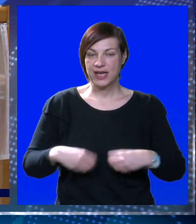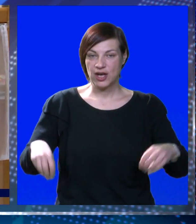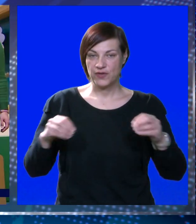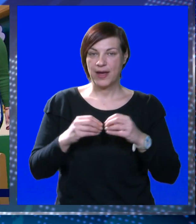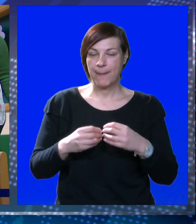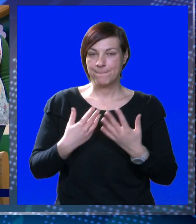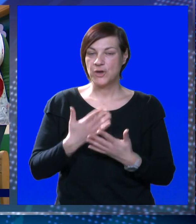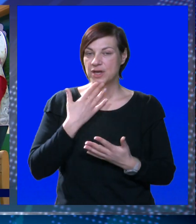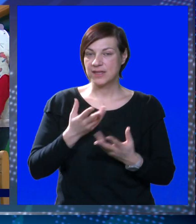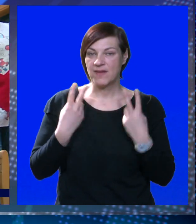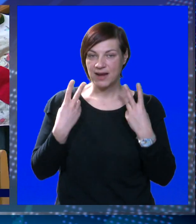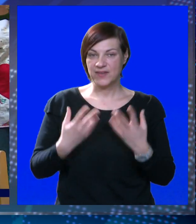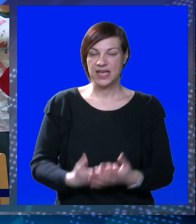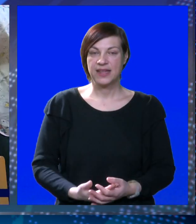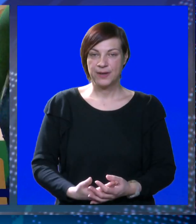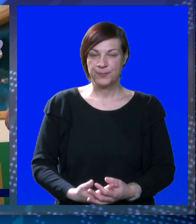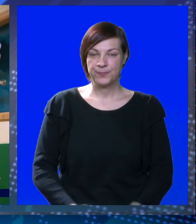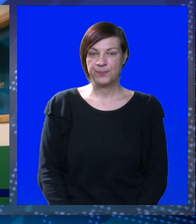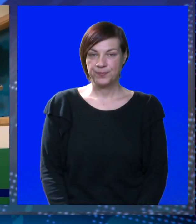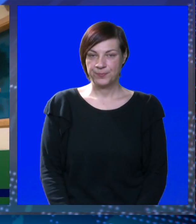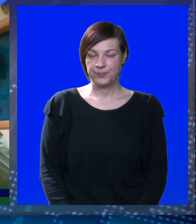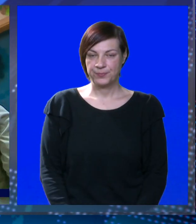je ovaj projekt u istinu hvale vrijedan.